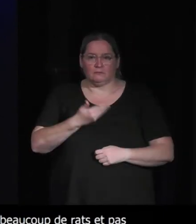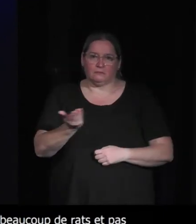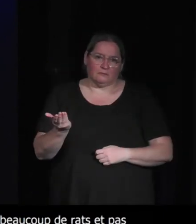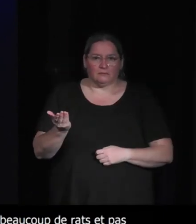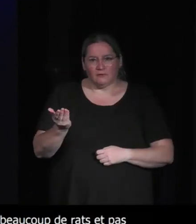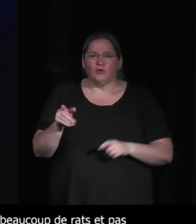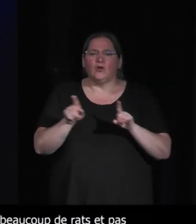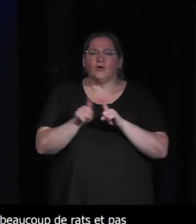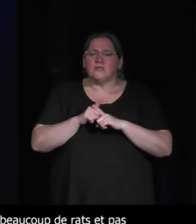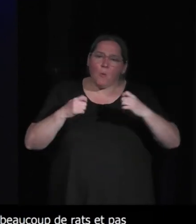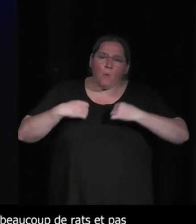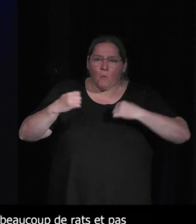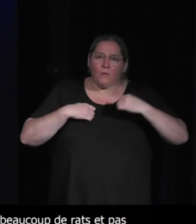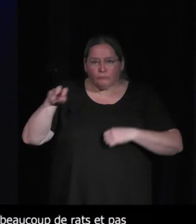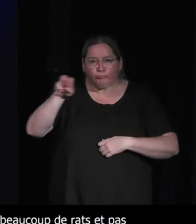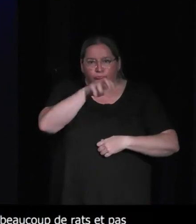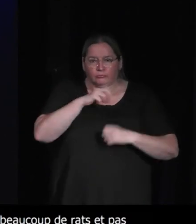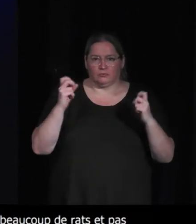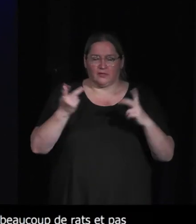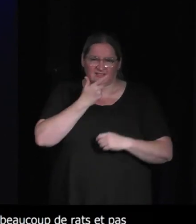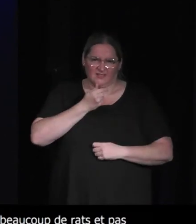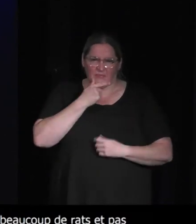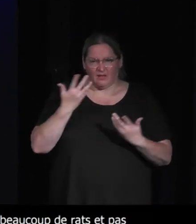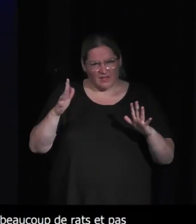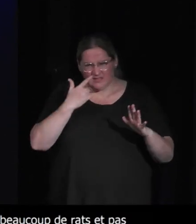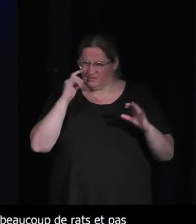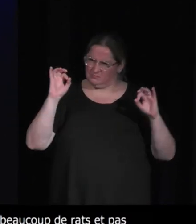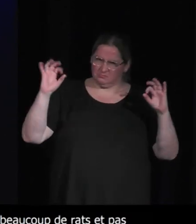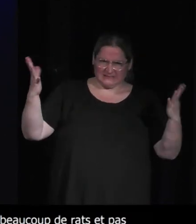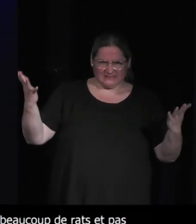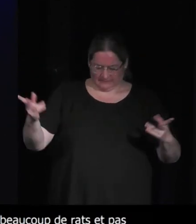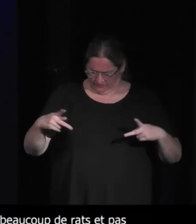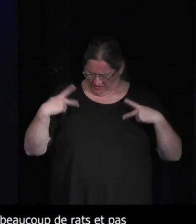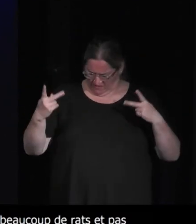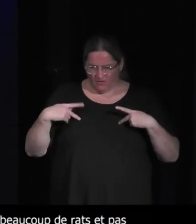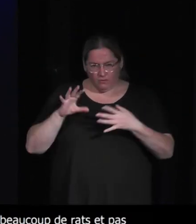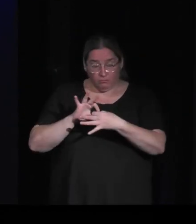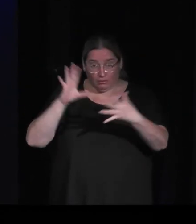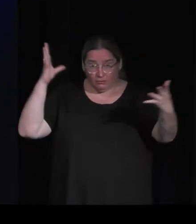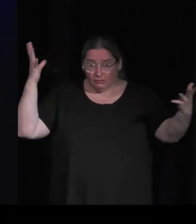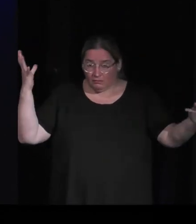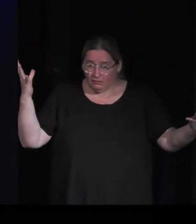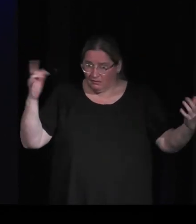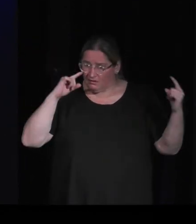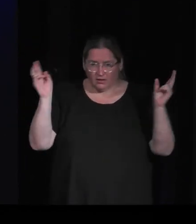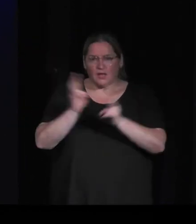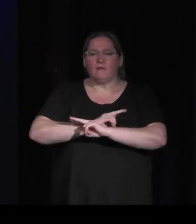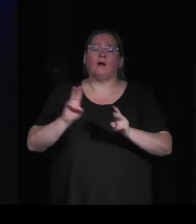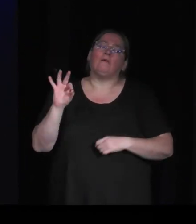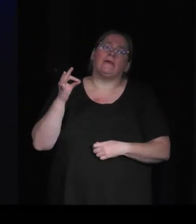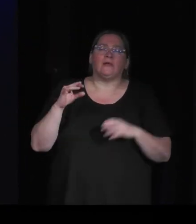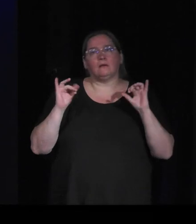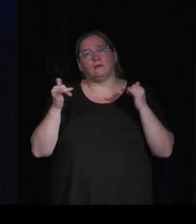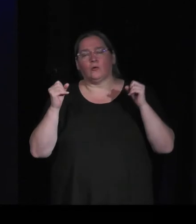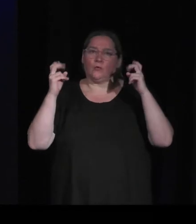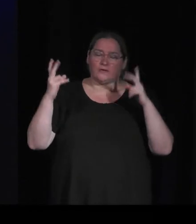Kong et tout c'est très sympa mais il y un caractère coupé finalement du continuum vivant et bien sûr c'est du divertissement on n pas